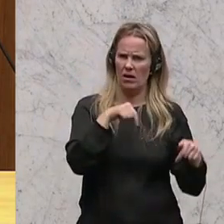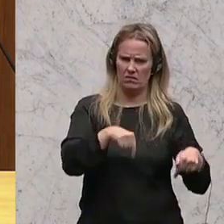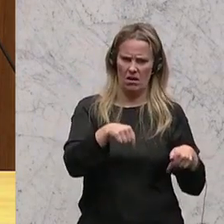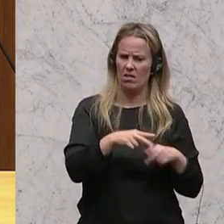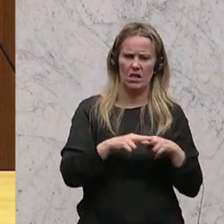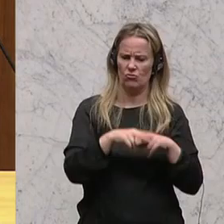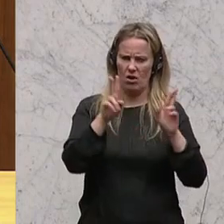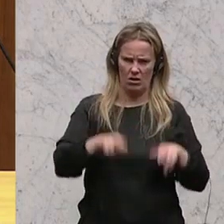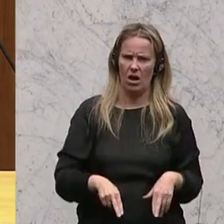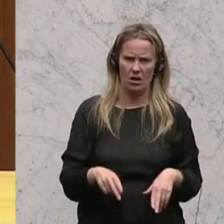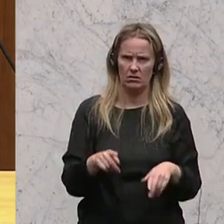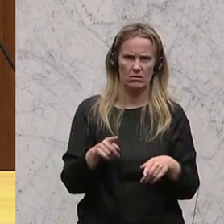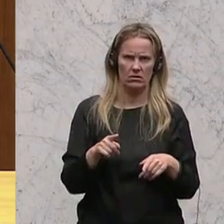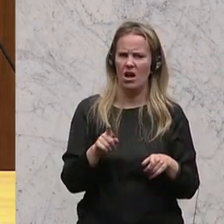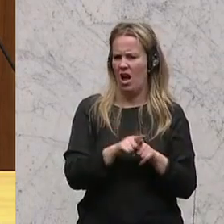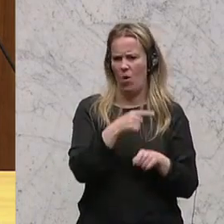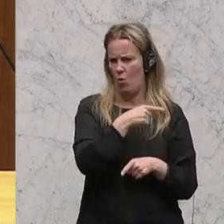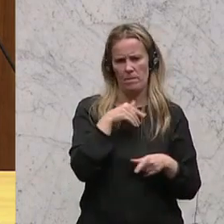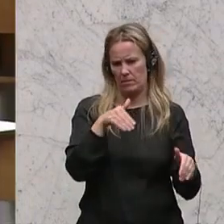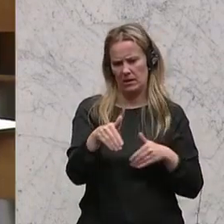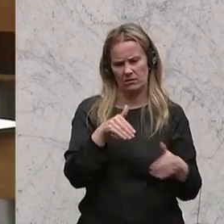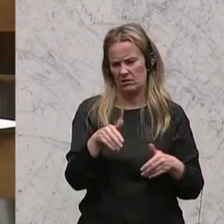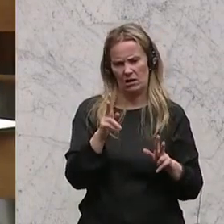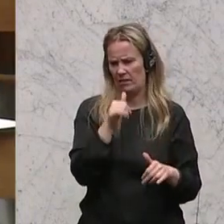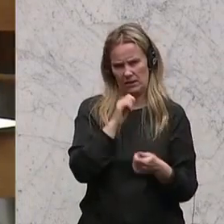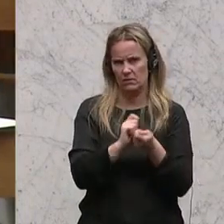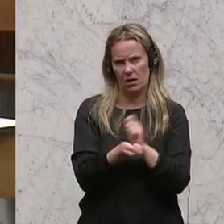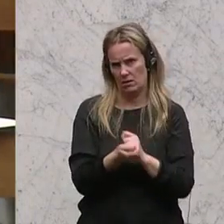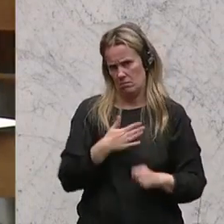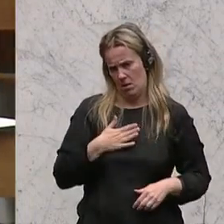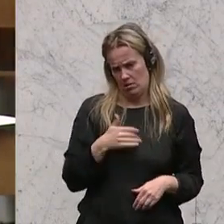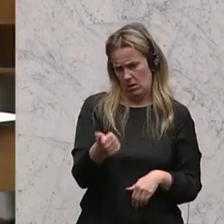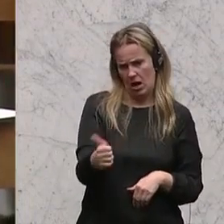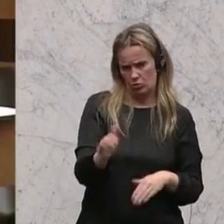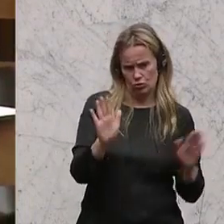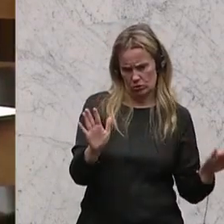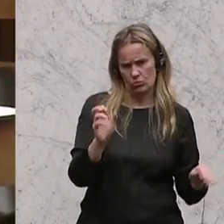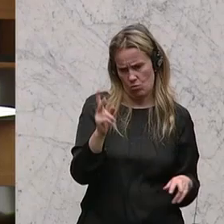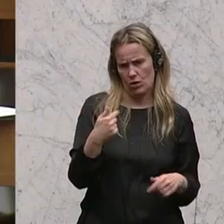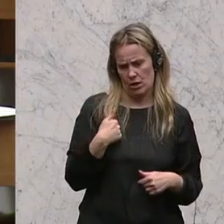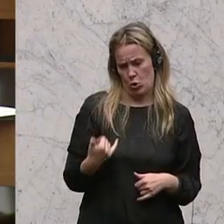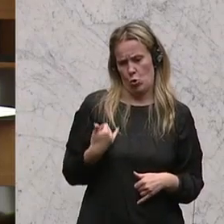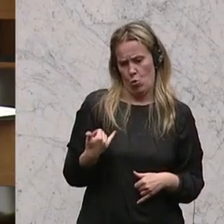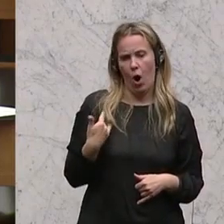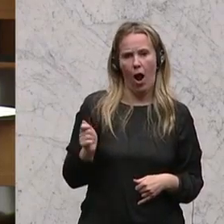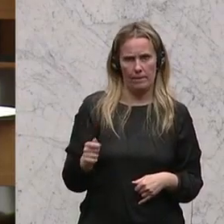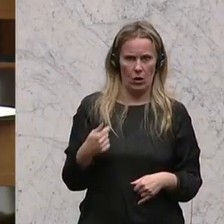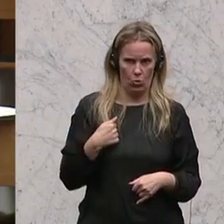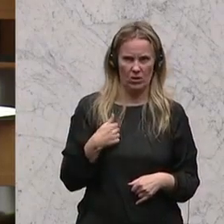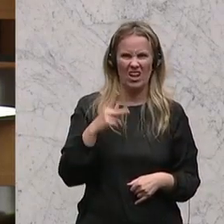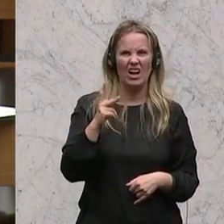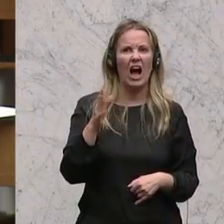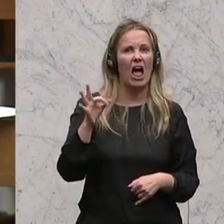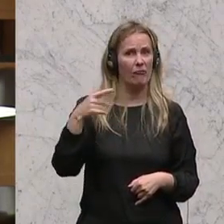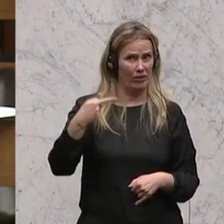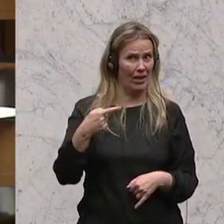Nationalrat und auch nicht der Minister etwas tun. So ist meine Einschätzung, zumindest als noch recht junger Abgeordneter. Kfg